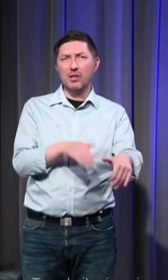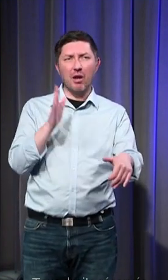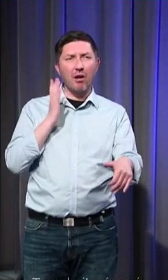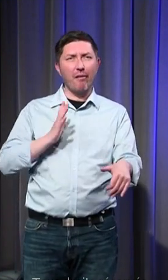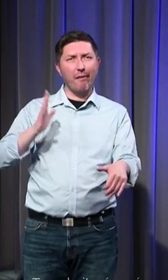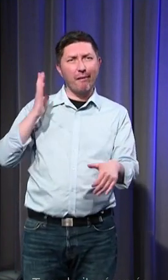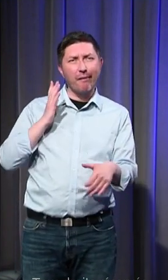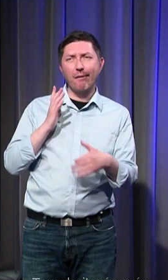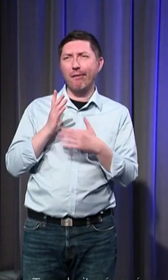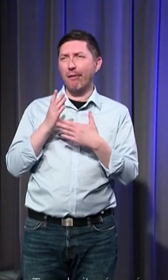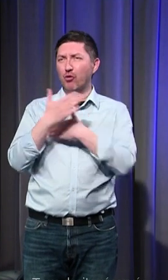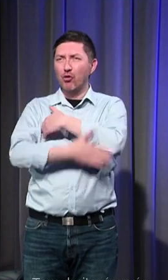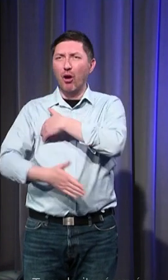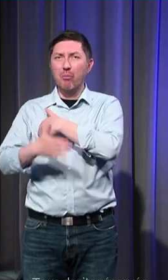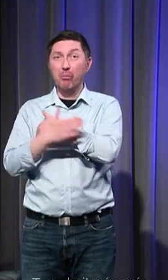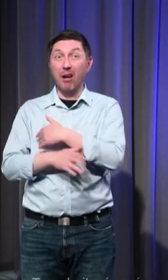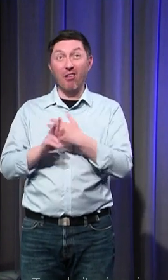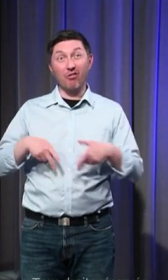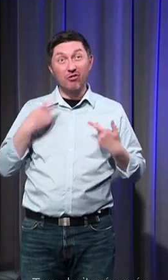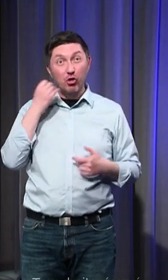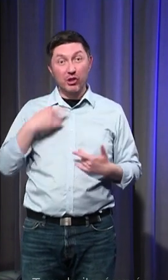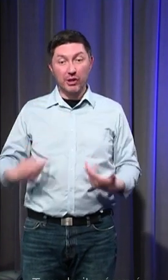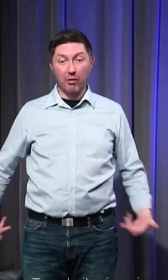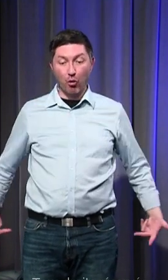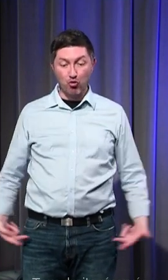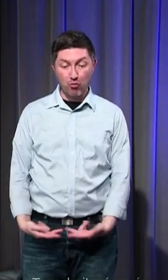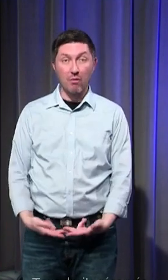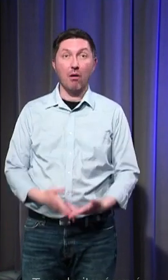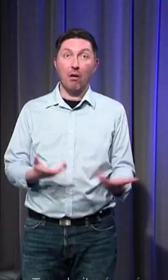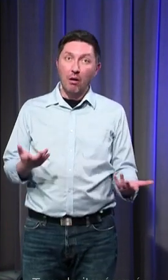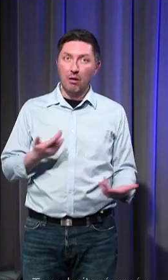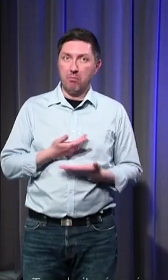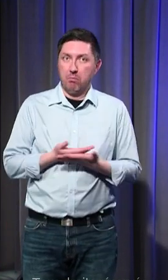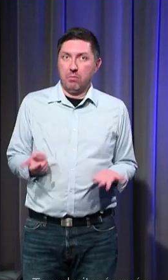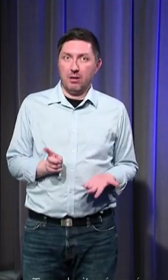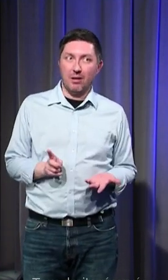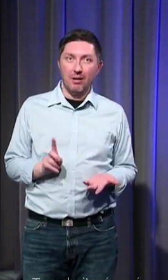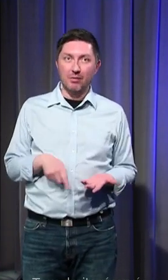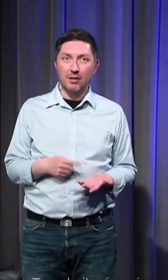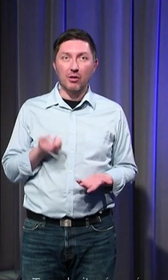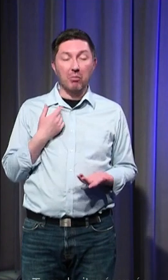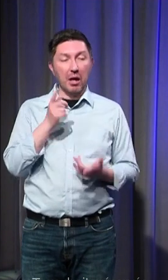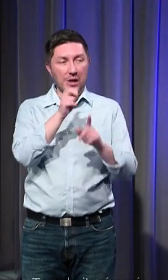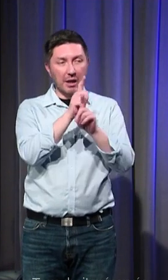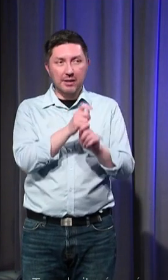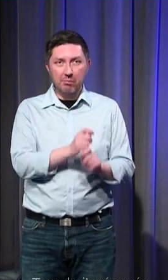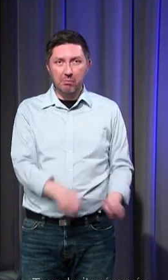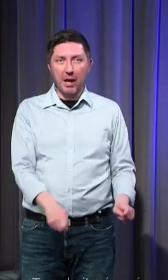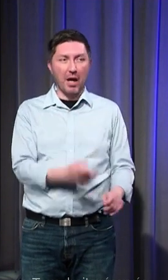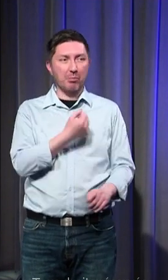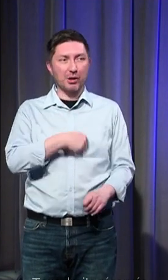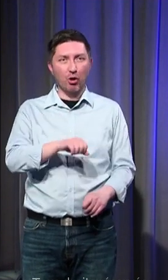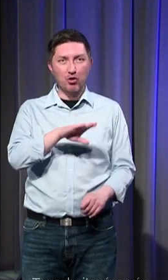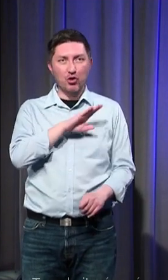imagine que la vie quotidienne même avec deux jambes n'est pas très simple la prise en charge le respect tout ça on peut